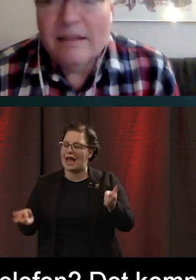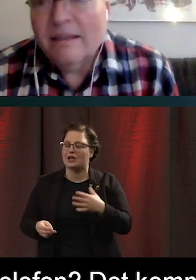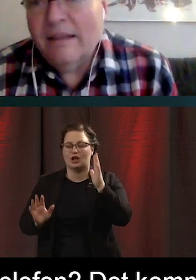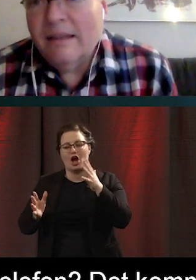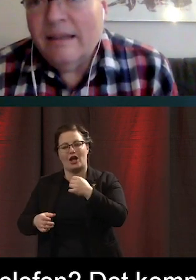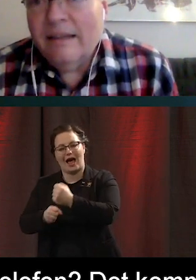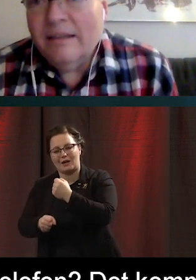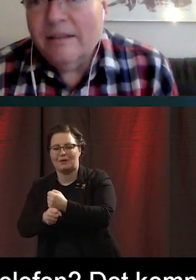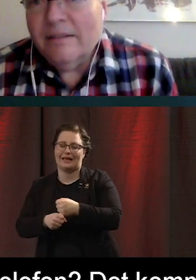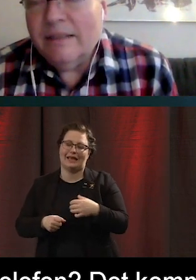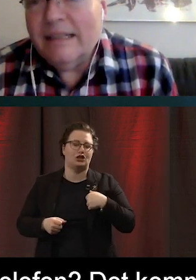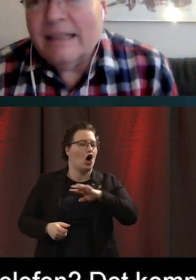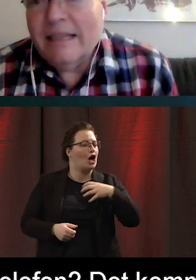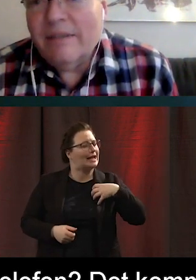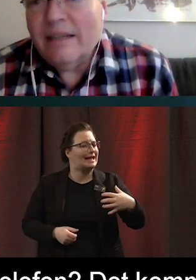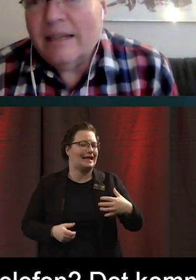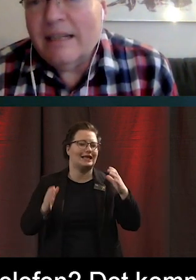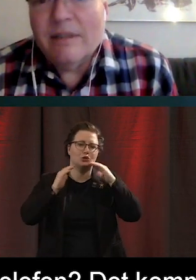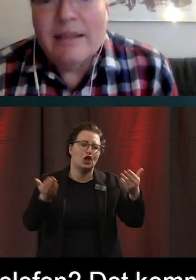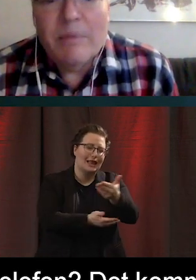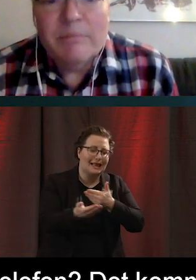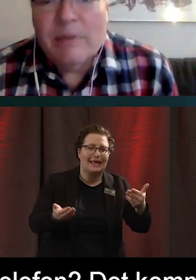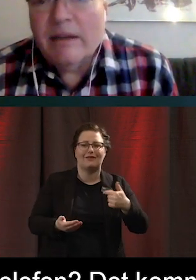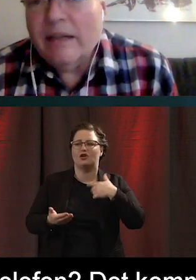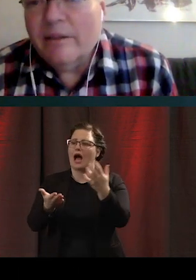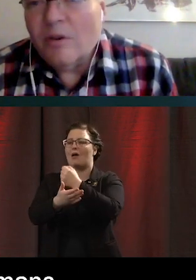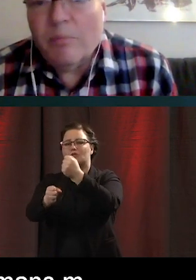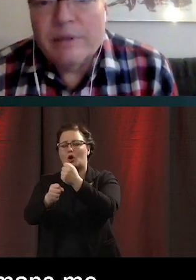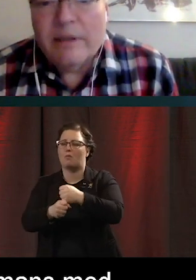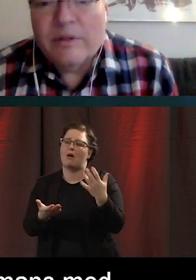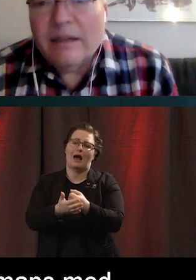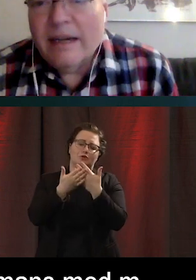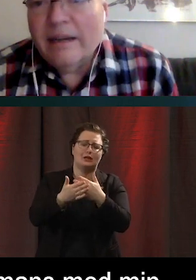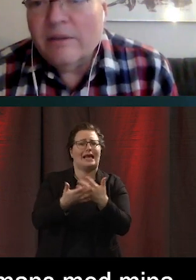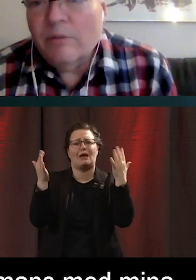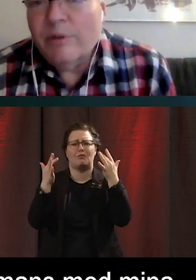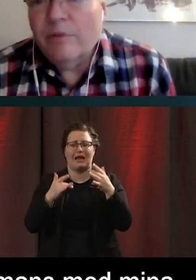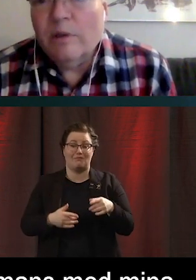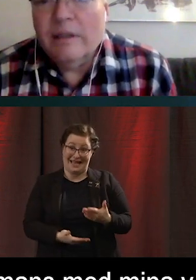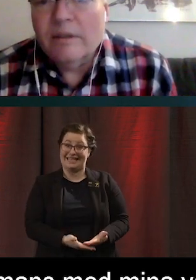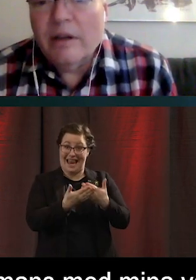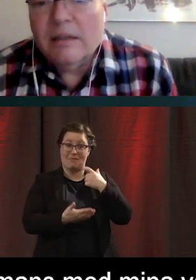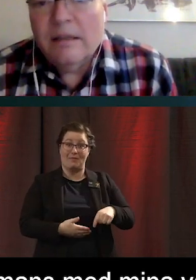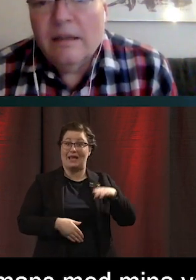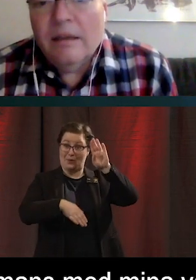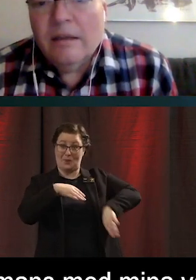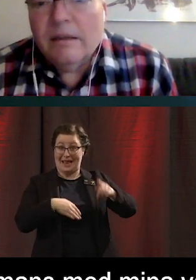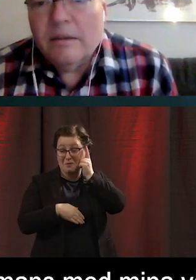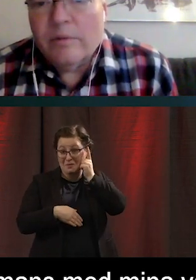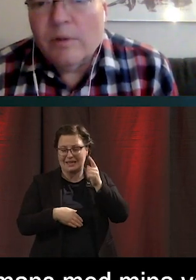rikt liv tillsammans med mina vänner och kompisar? Nej det kommer du ju förmodligen inte göra.